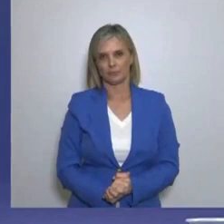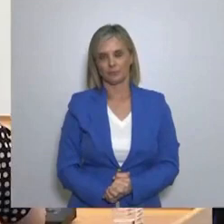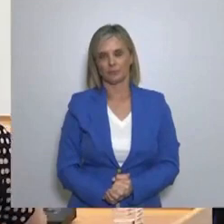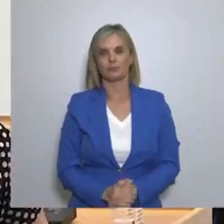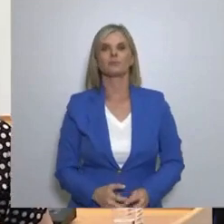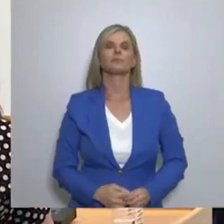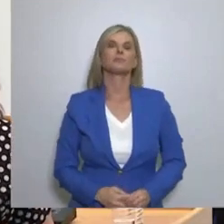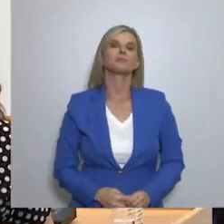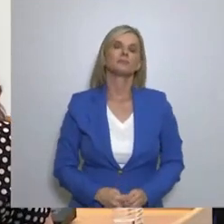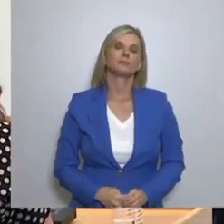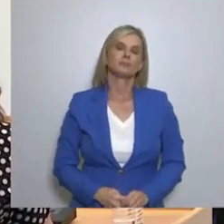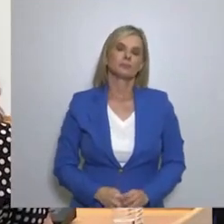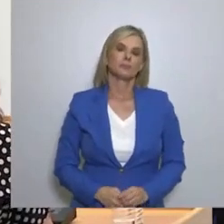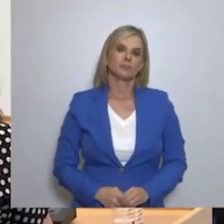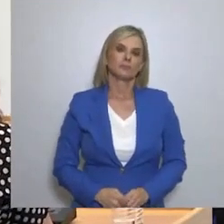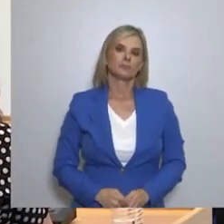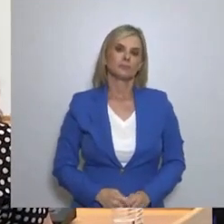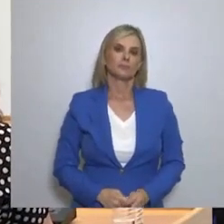Επόμενη ερώτηση